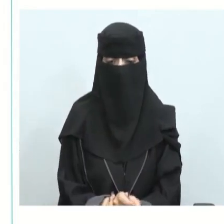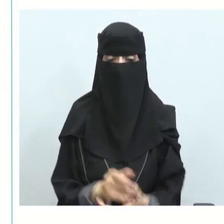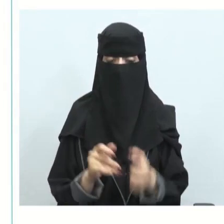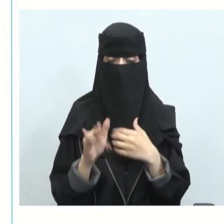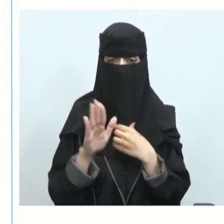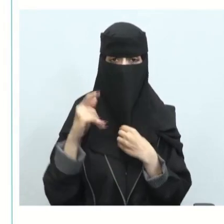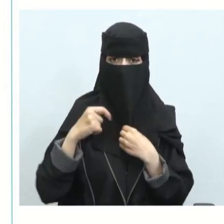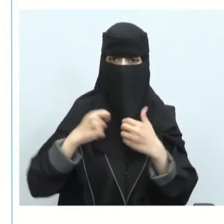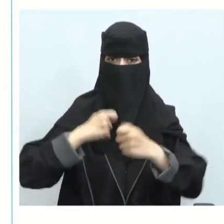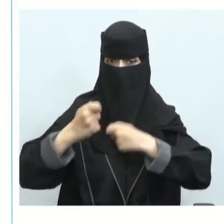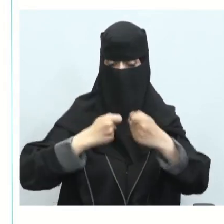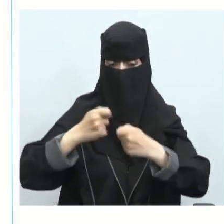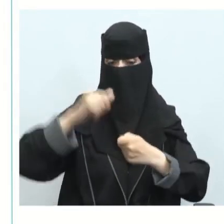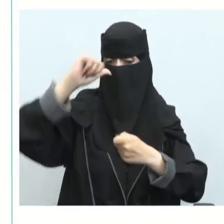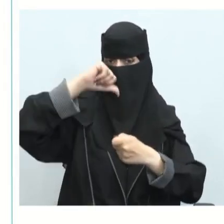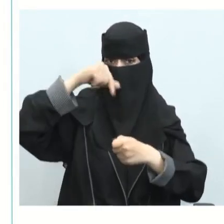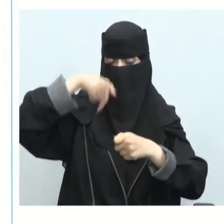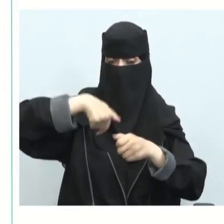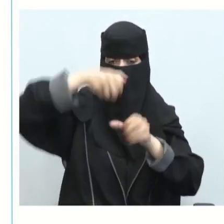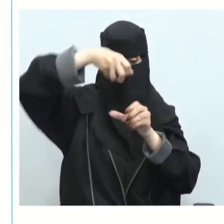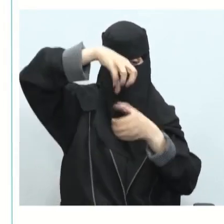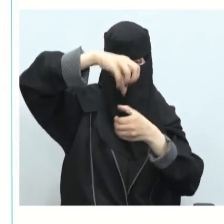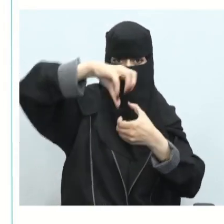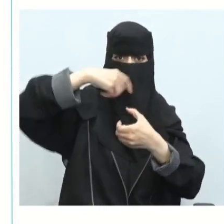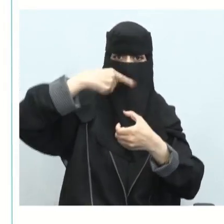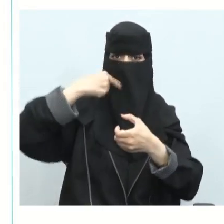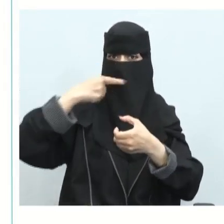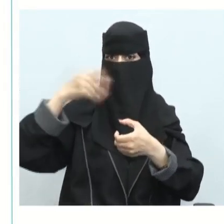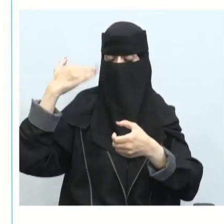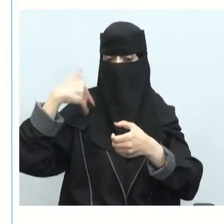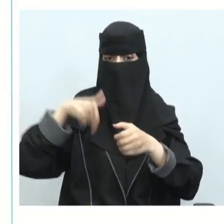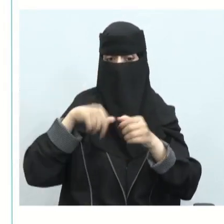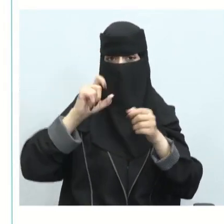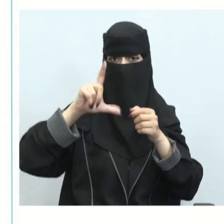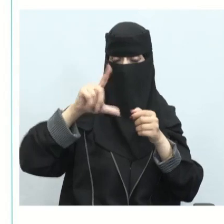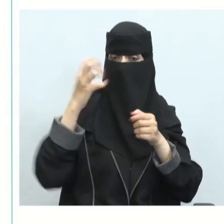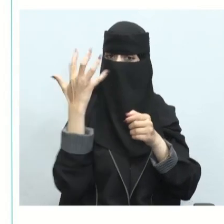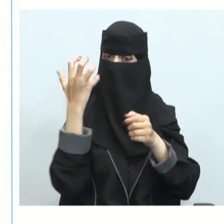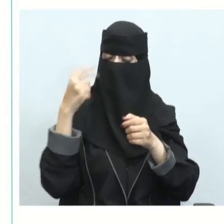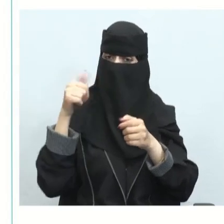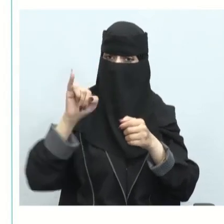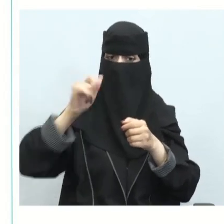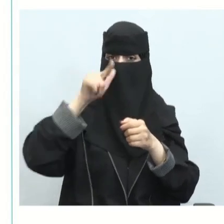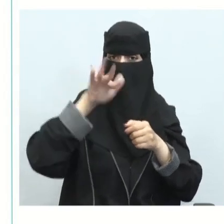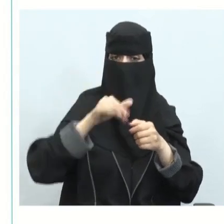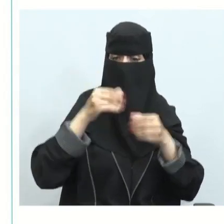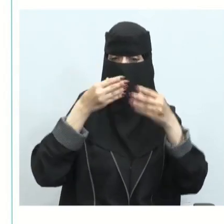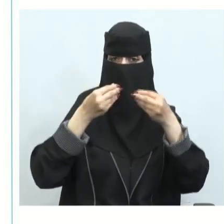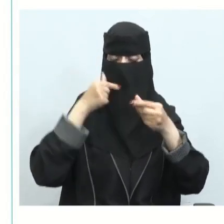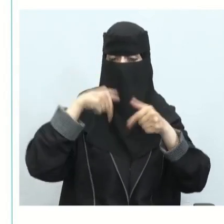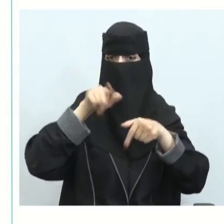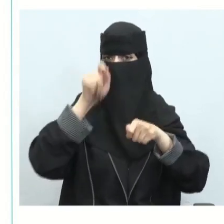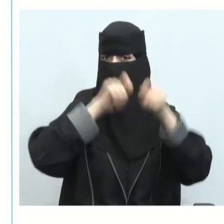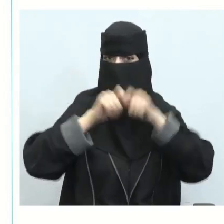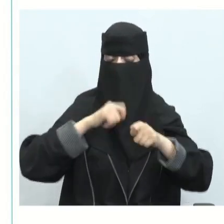مدار السنوات السابقة في زجاجات بلاستيكية سعتها 500 ملي لكن لأن بلاستيك منتج